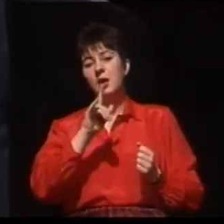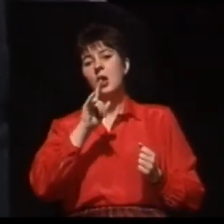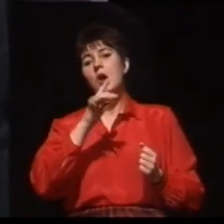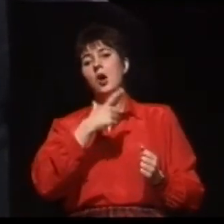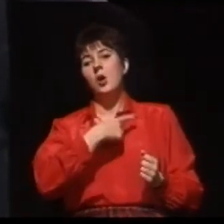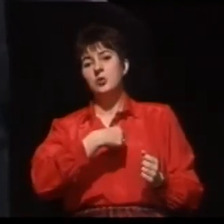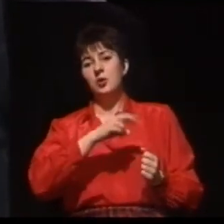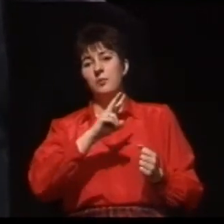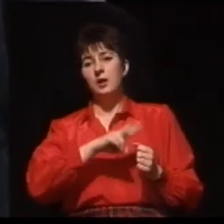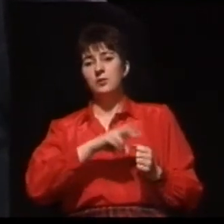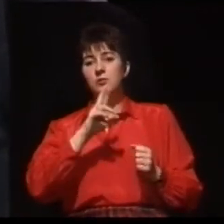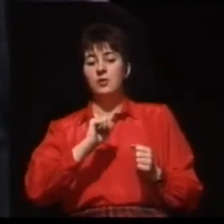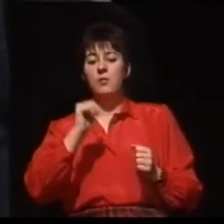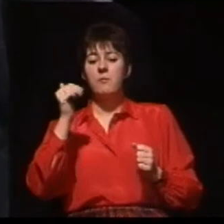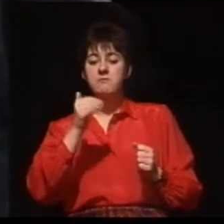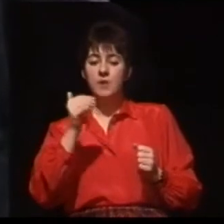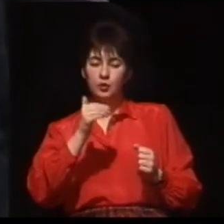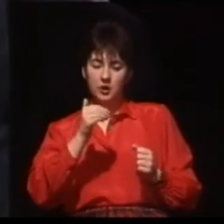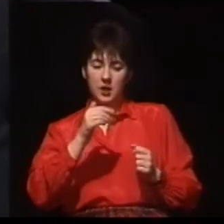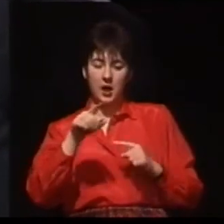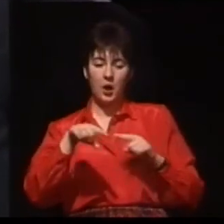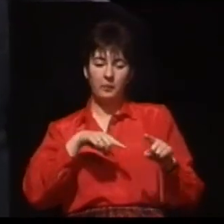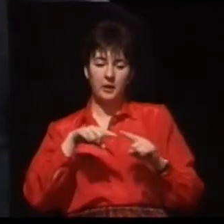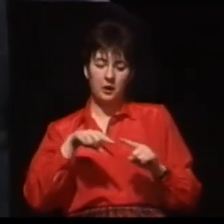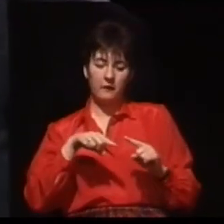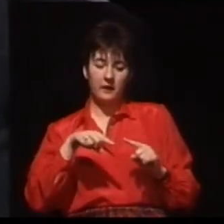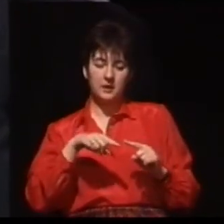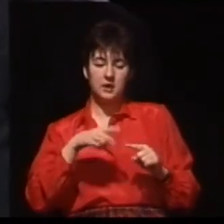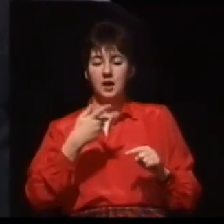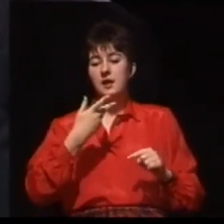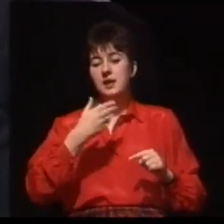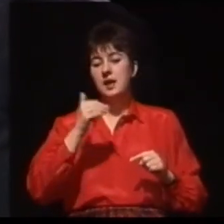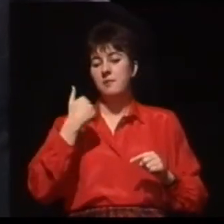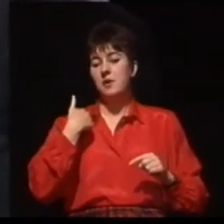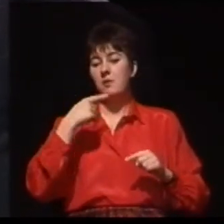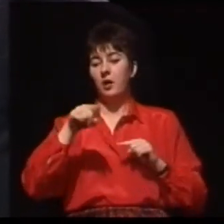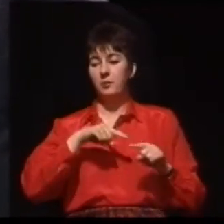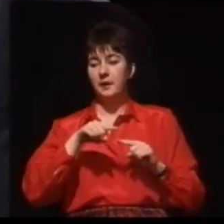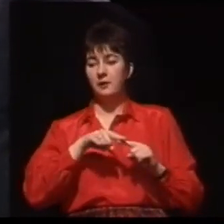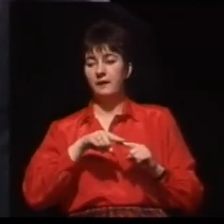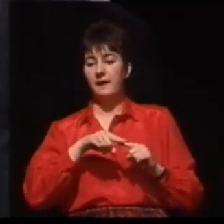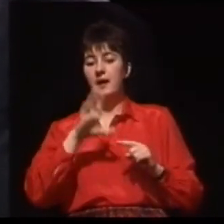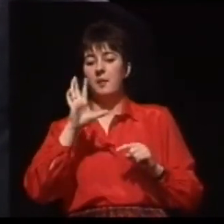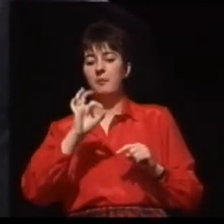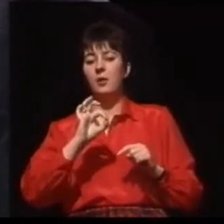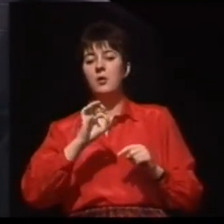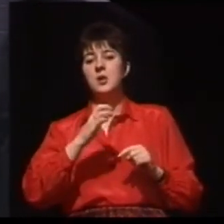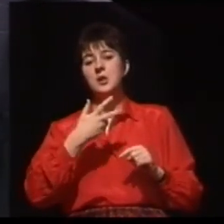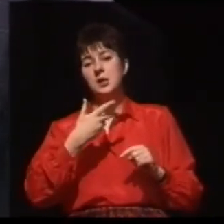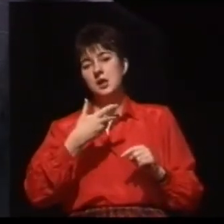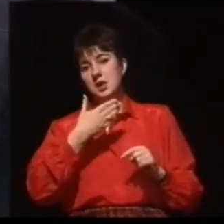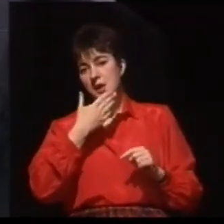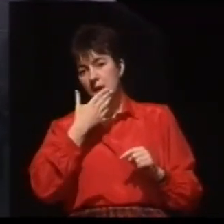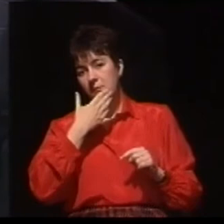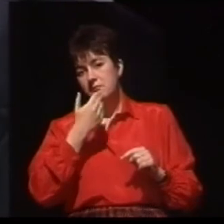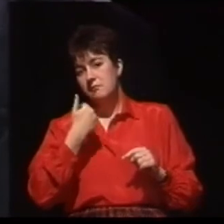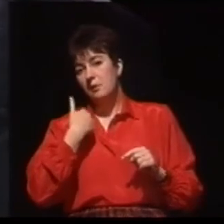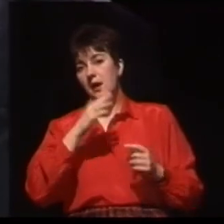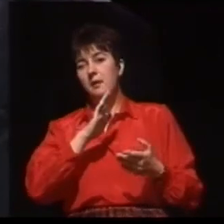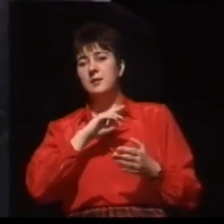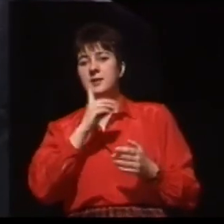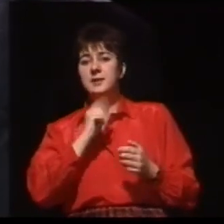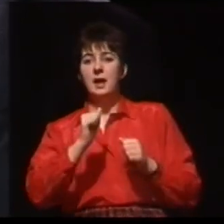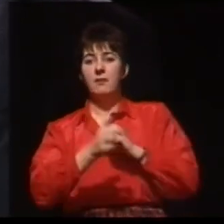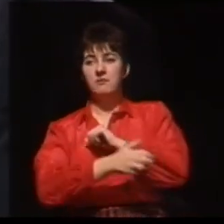było dla niego uzupełniającej kwoty na zakup implantu. Podkreślam na zakup implantu, gdyż bardzo często potem jest to powtarzane,